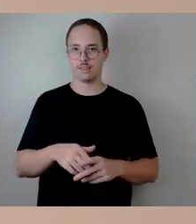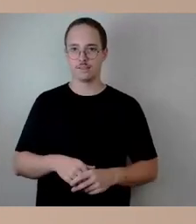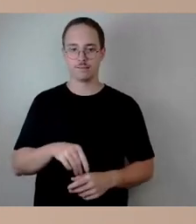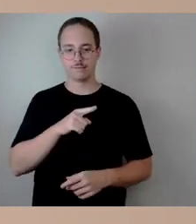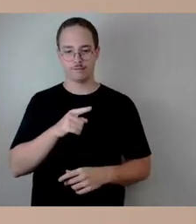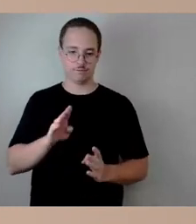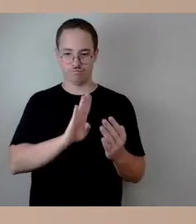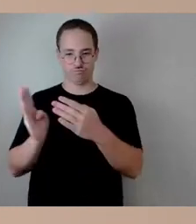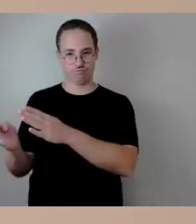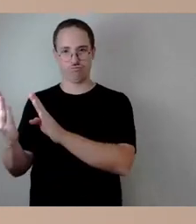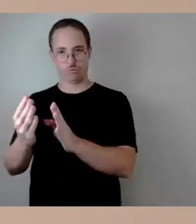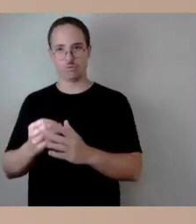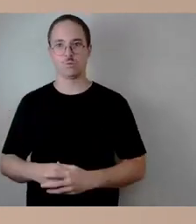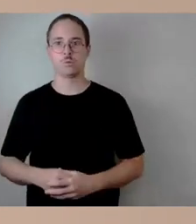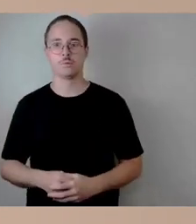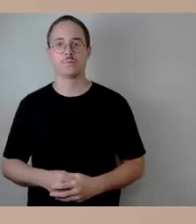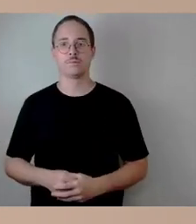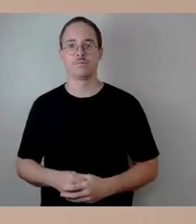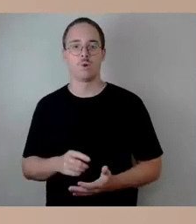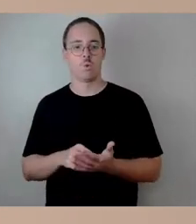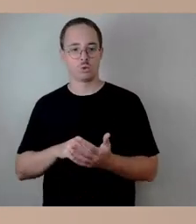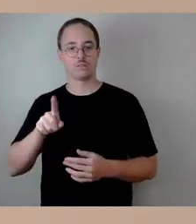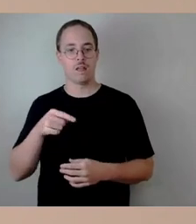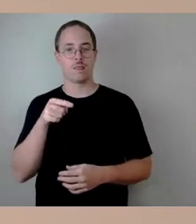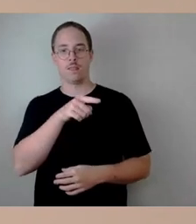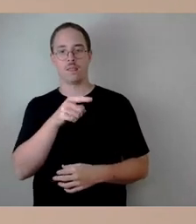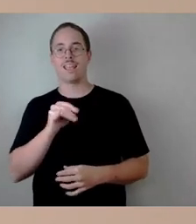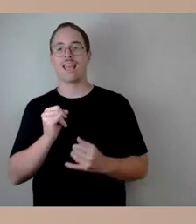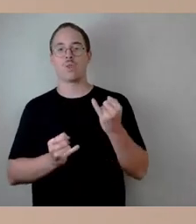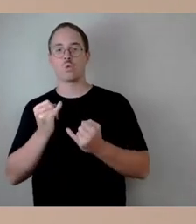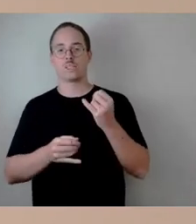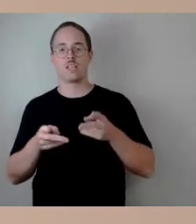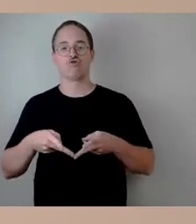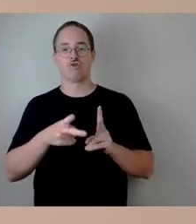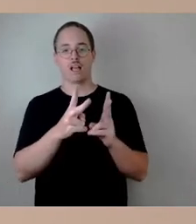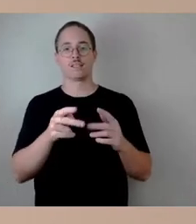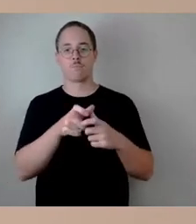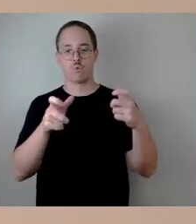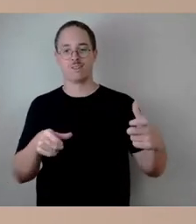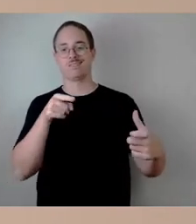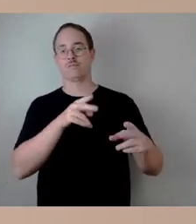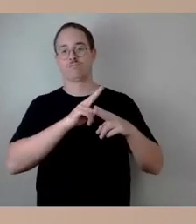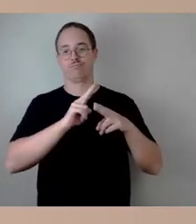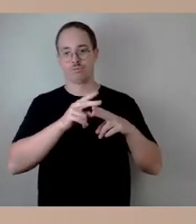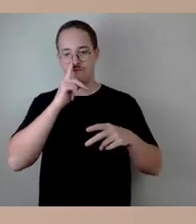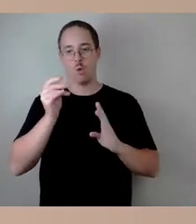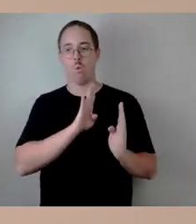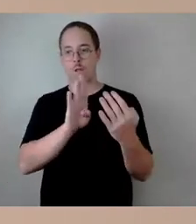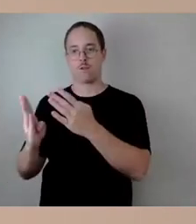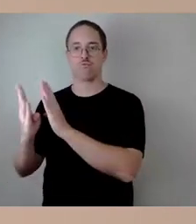die Industriestraßenbrücke zu sanieren. Und insofern gibt es dort ein